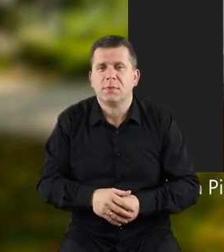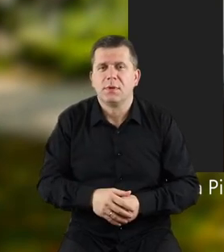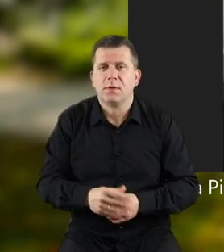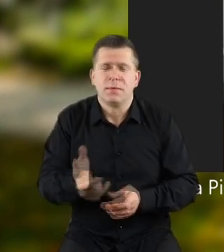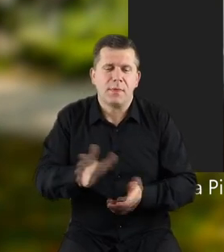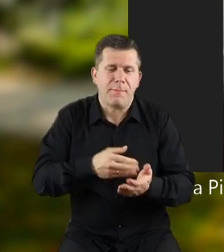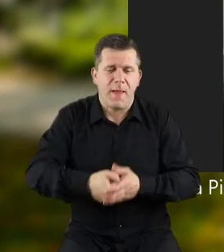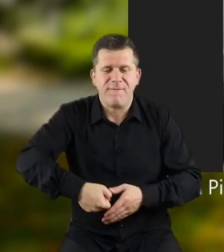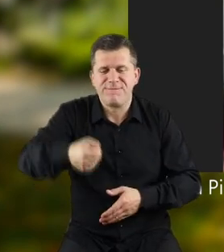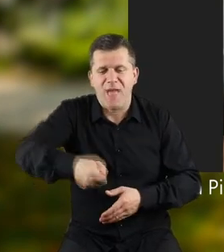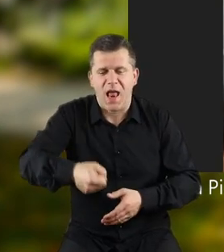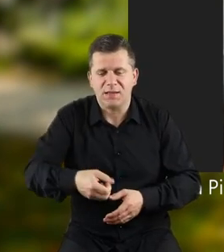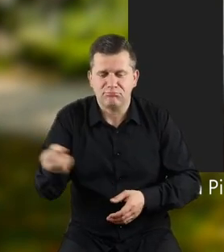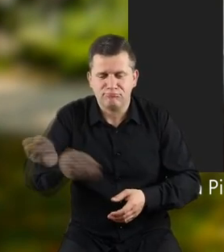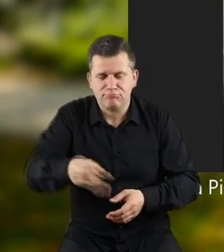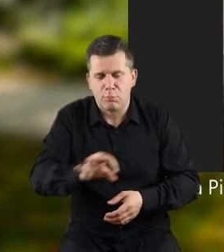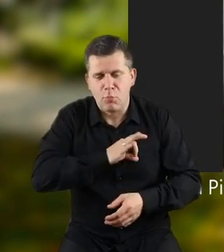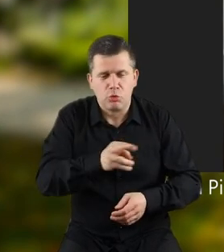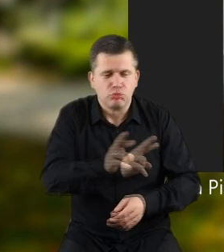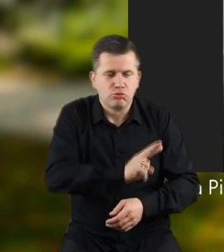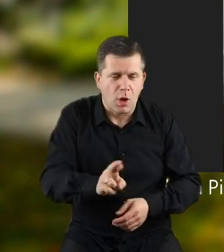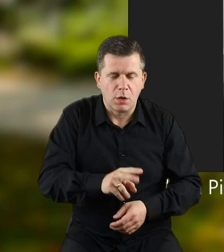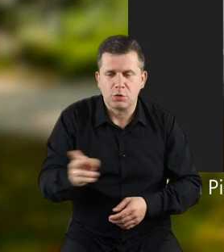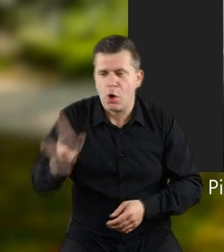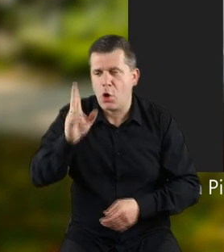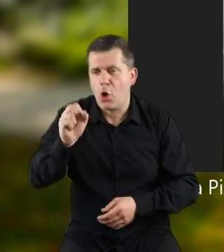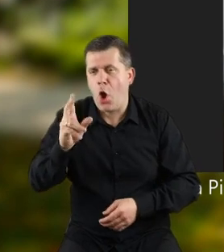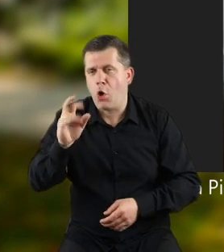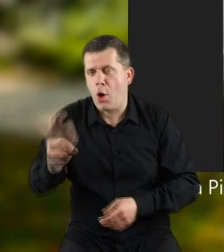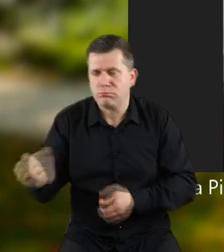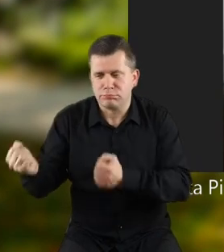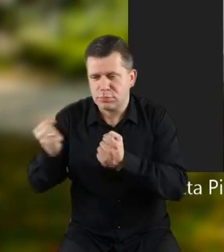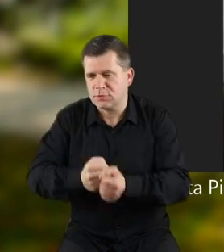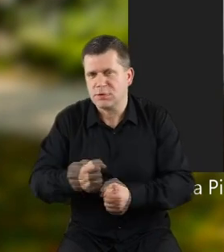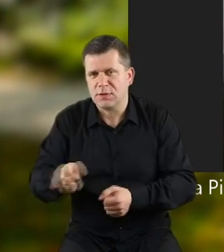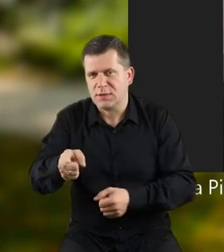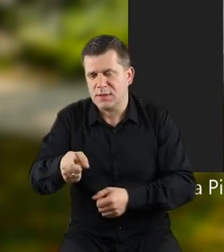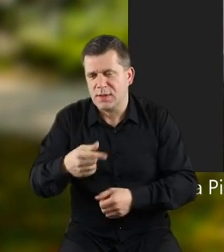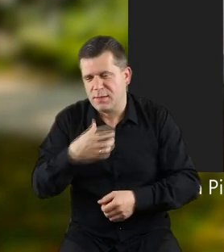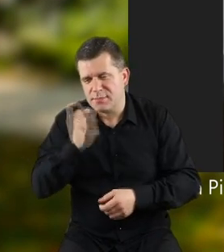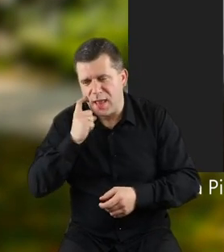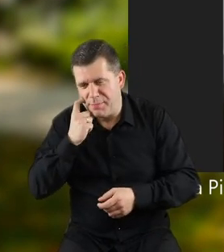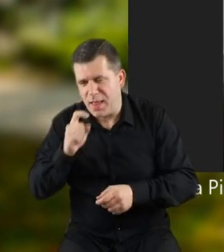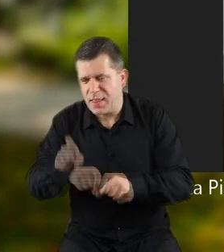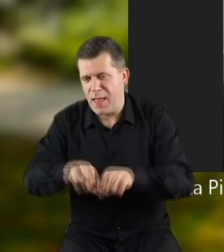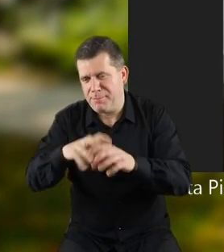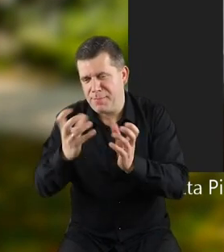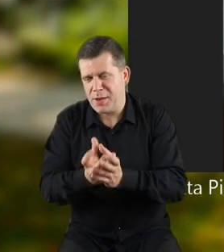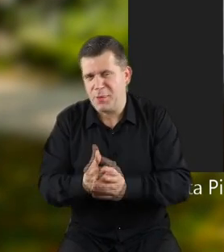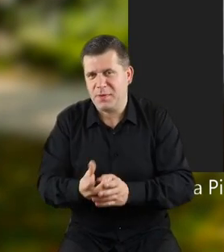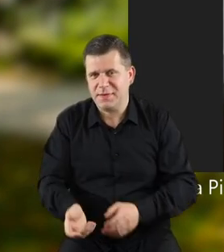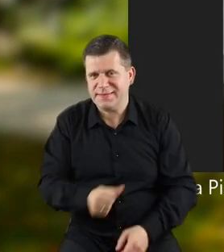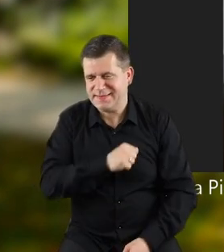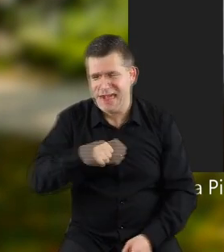jak pakujemy do walizki swoje rzeczy, to koko przynosi do tej walizki dzieciaka i piłeczkę.